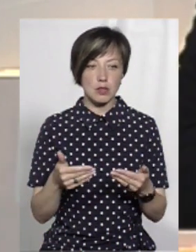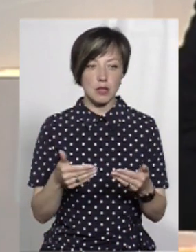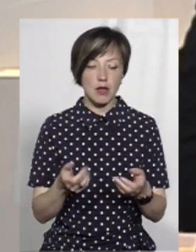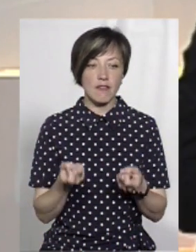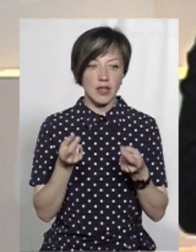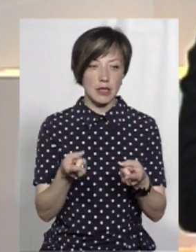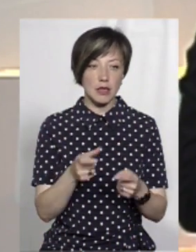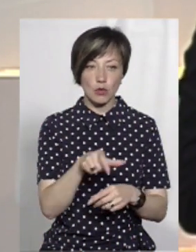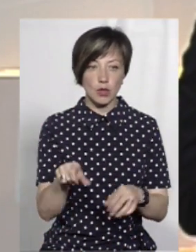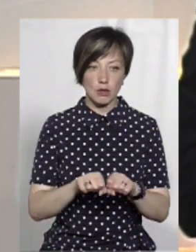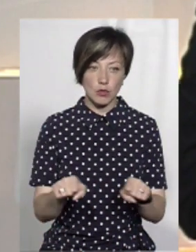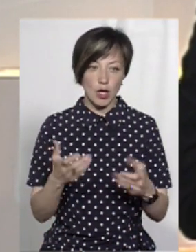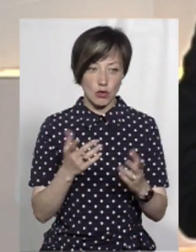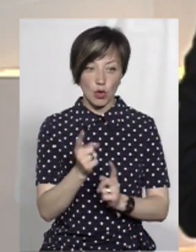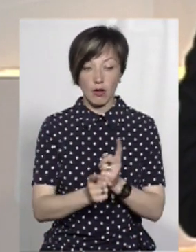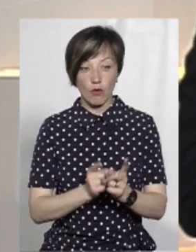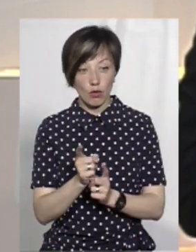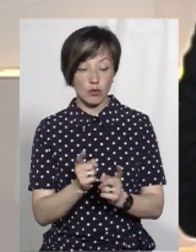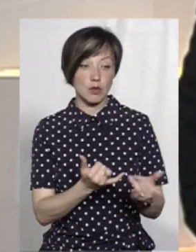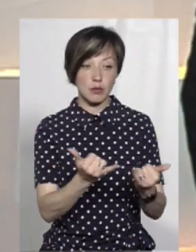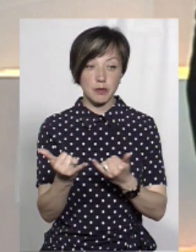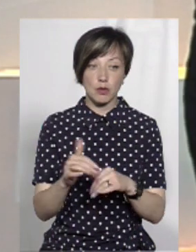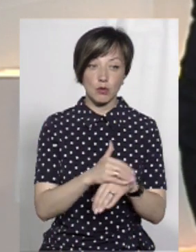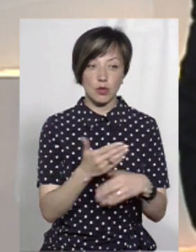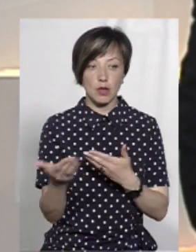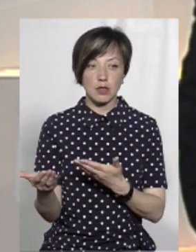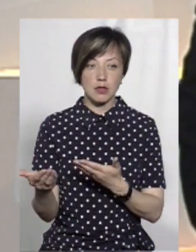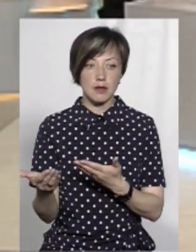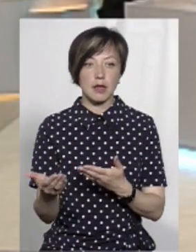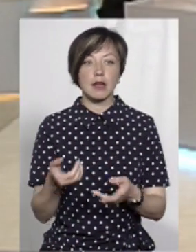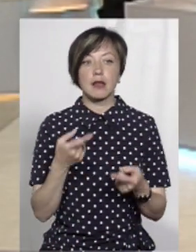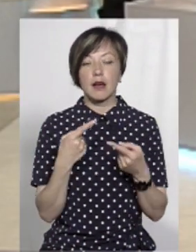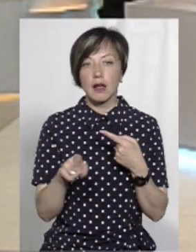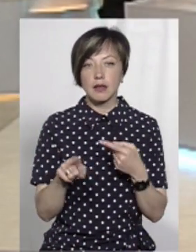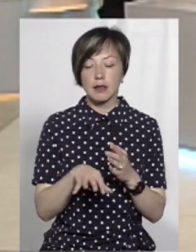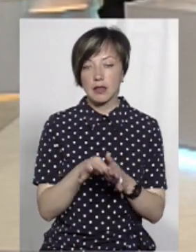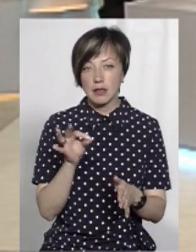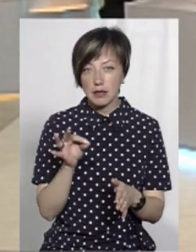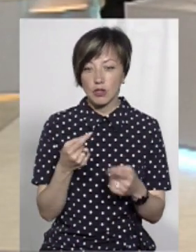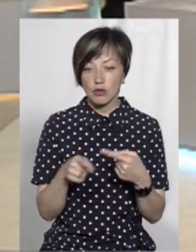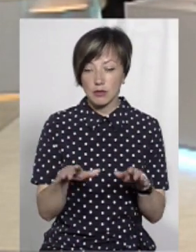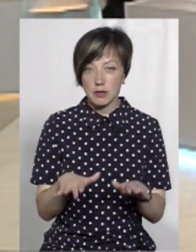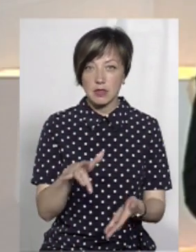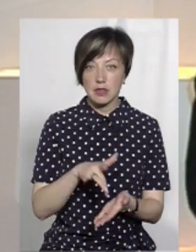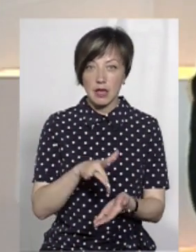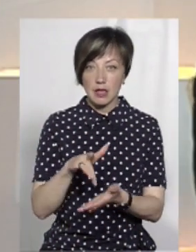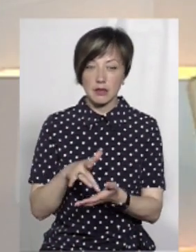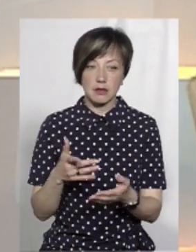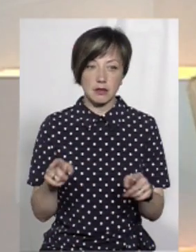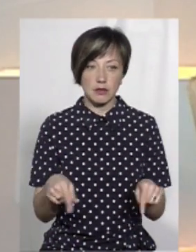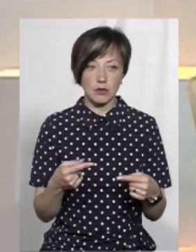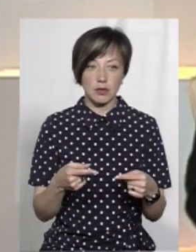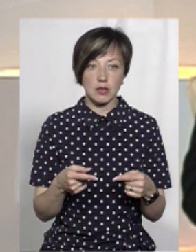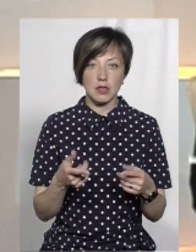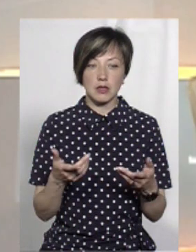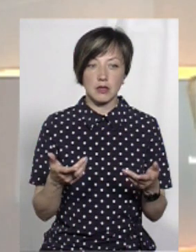тобто, викидати людей не можна. Якщо ми йдемо в реформу, то забезпечте, будь ну, звісно, звісно, якісь центри створювати, знаєте,